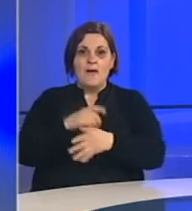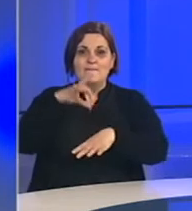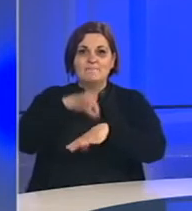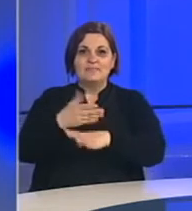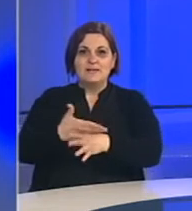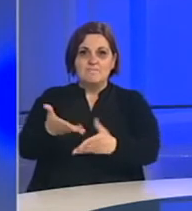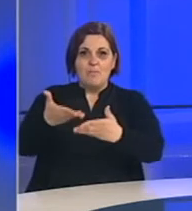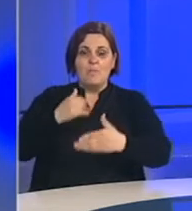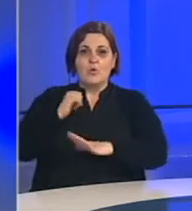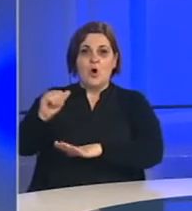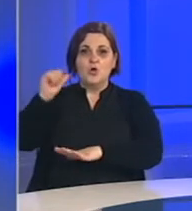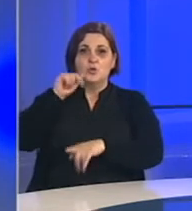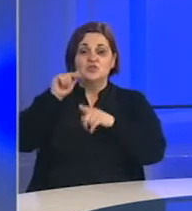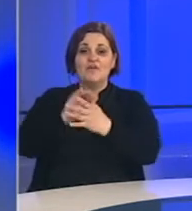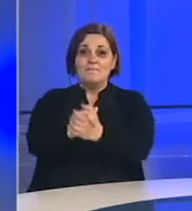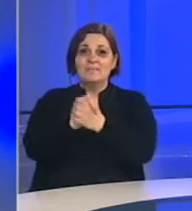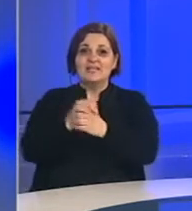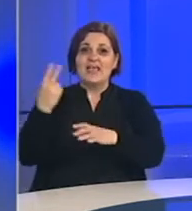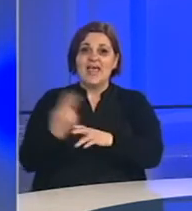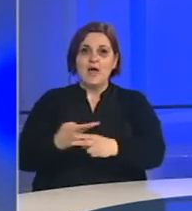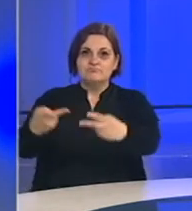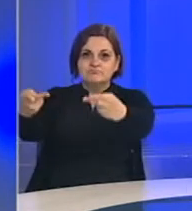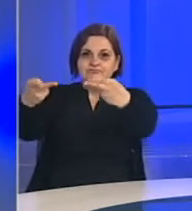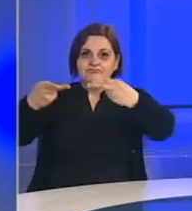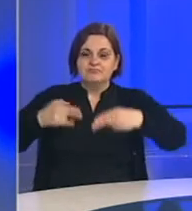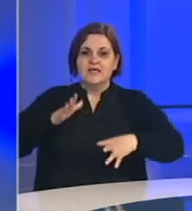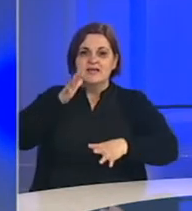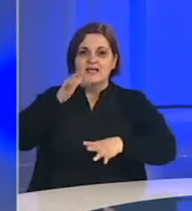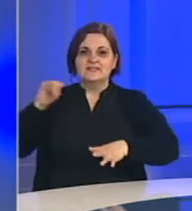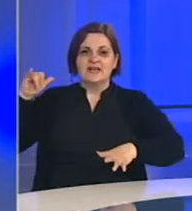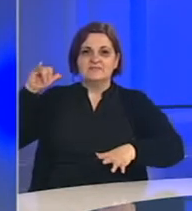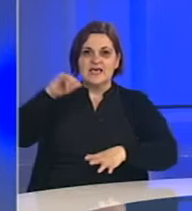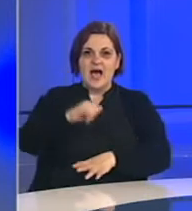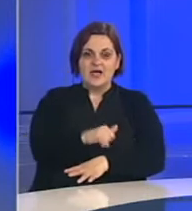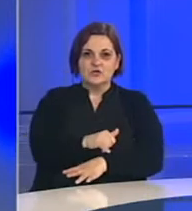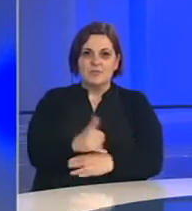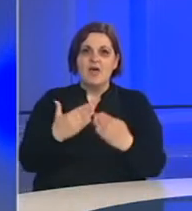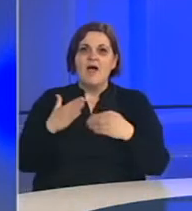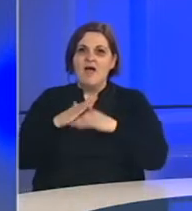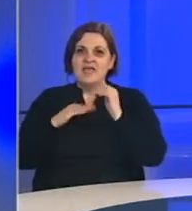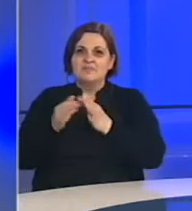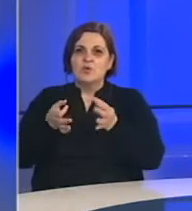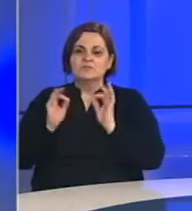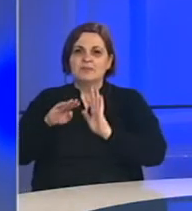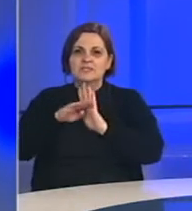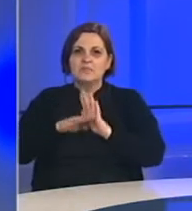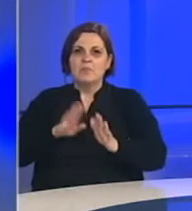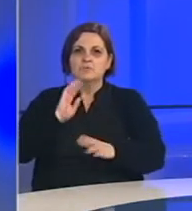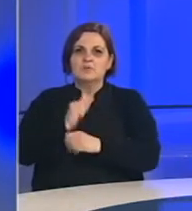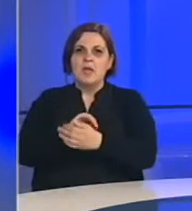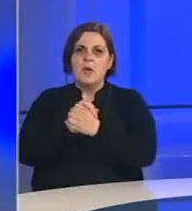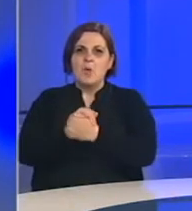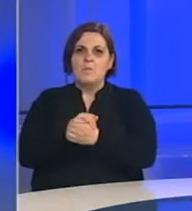medicinska pomoć koja je jučer iz ove prijateljske zemlje dopremljena na Sarevski aerodrom. Zadovoljstvo mi u specijalnom programu BHT1